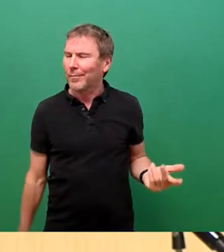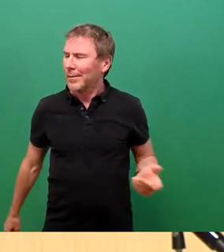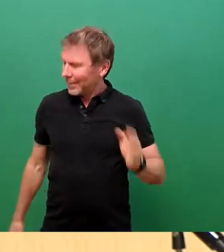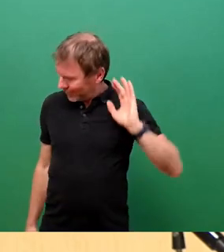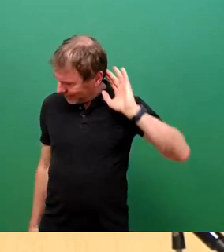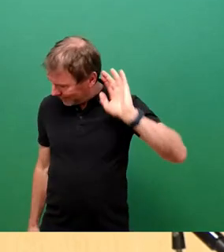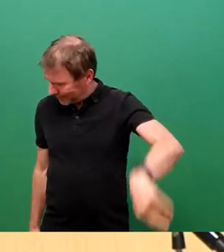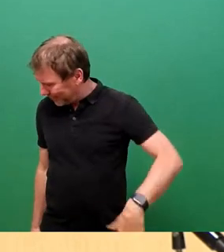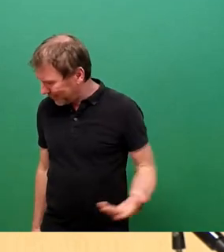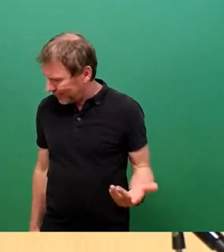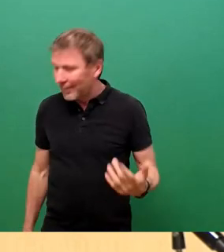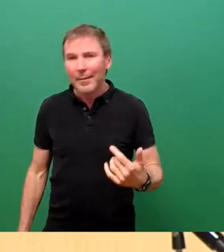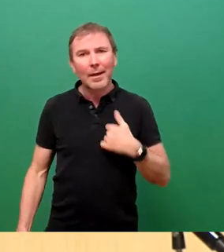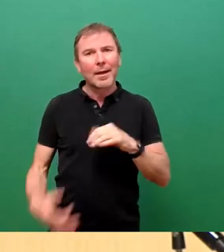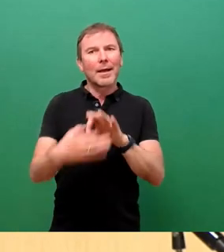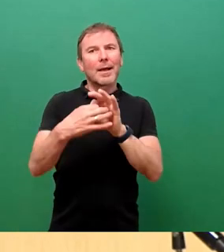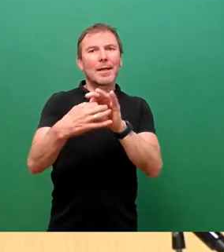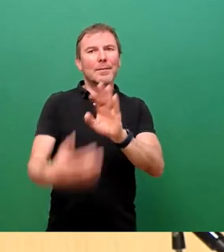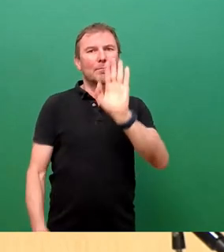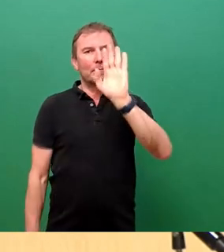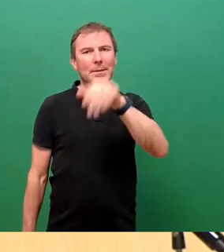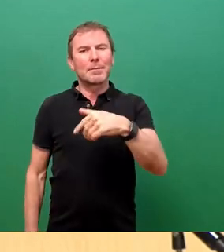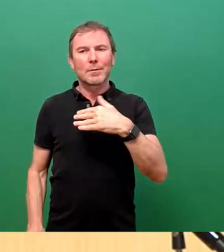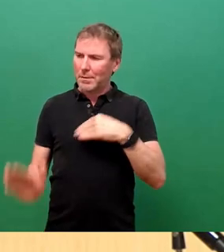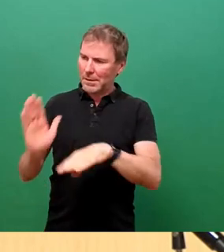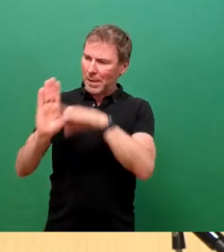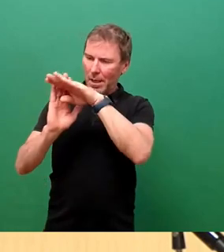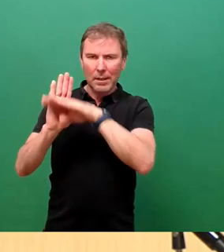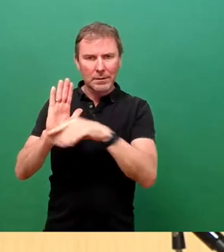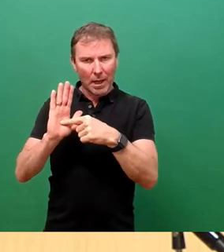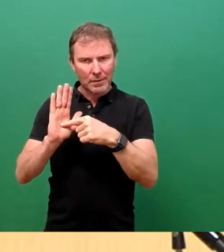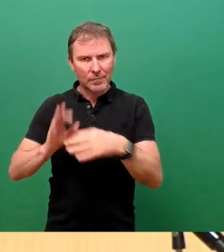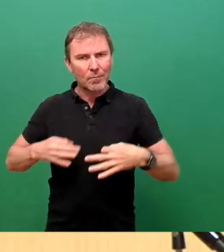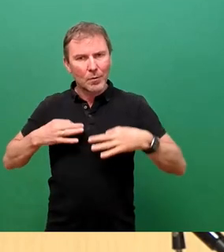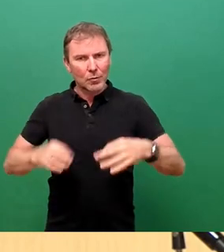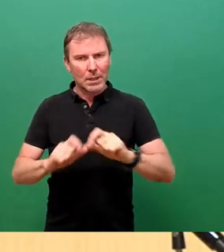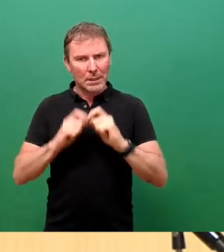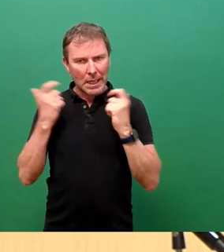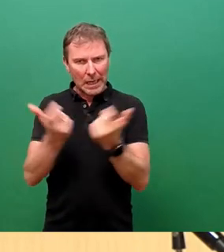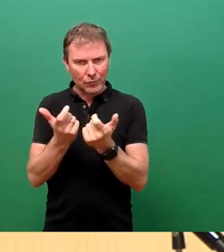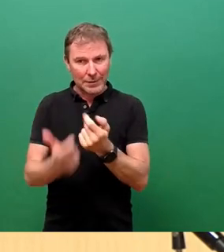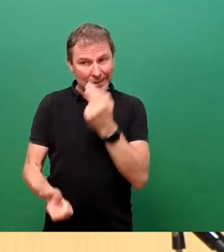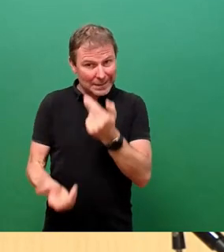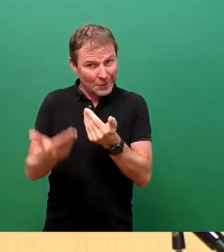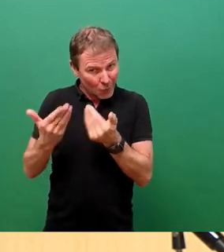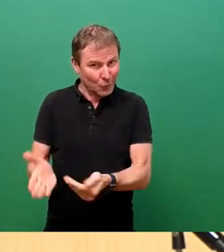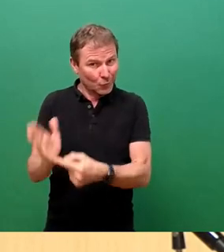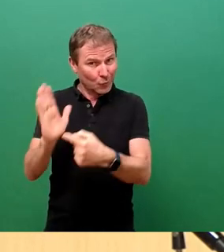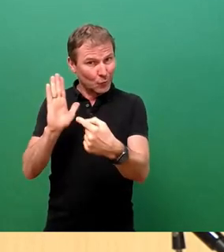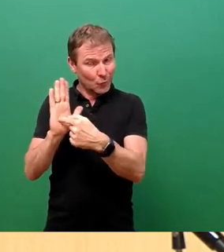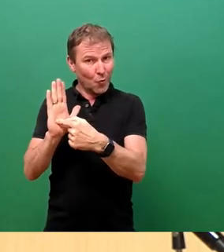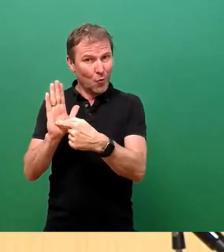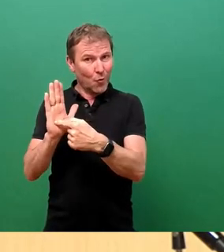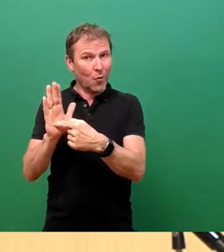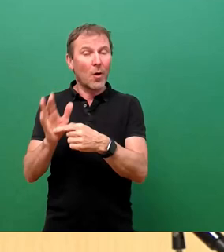Ich beziehe mich auf die Daten, die uns zur Verfügung gestellt wurden im Gesundheitsausschuss. Und da sieht es so aus, dass unabhängig